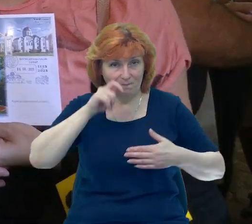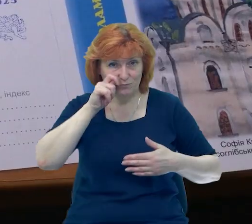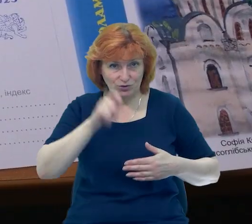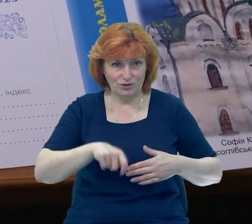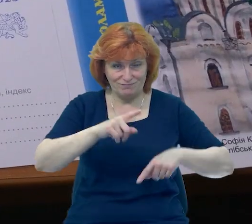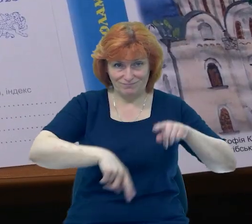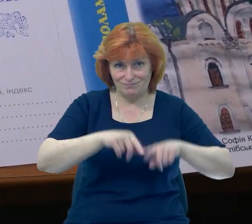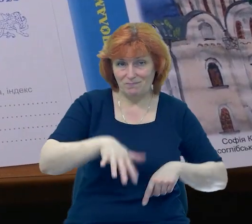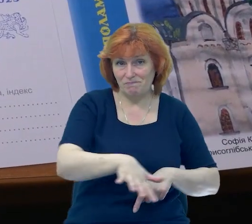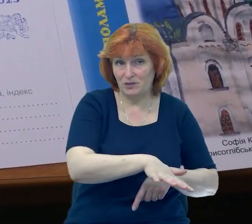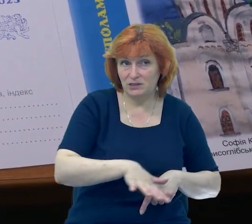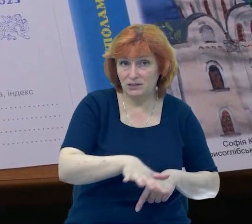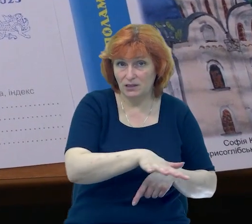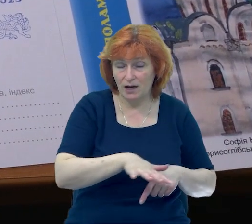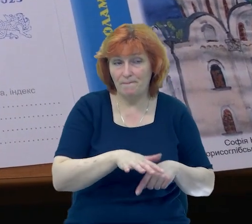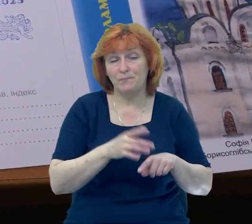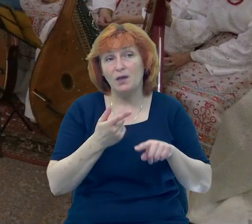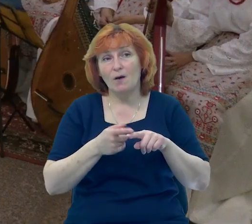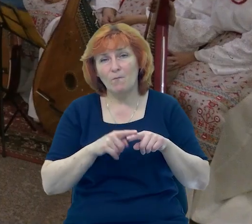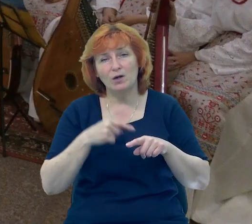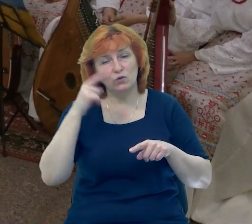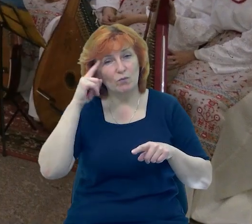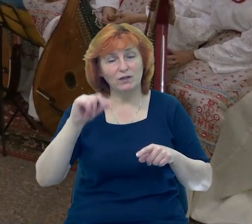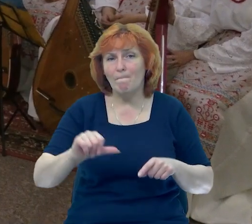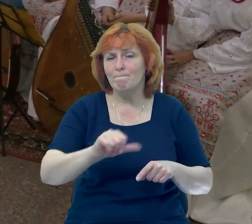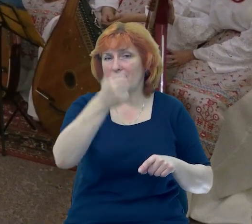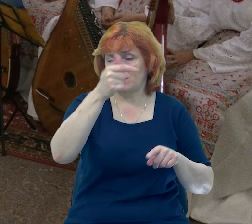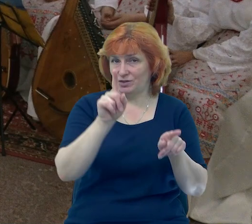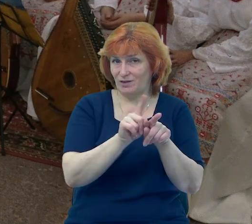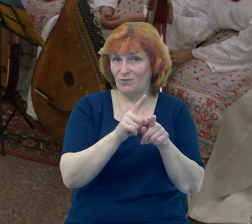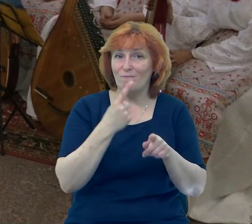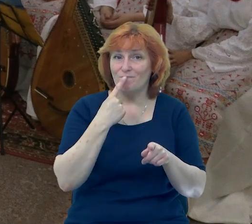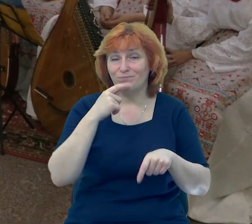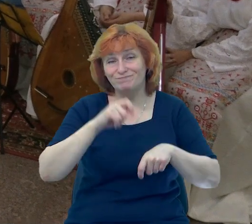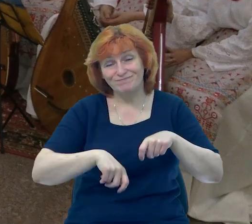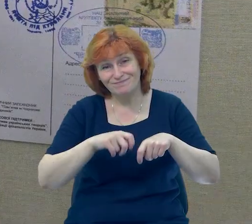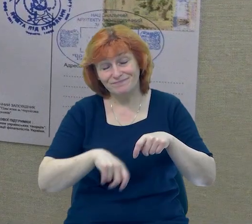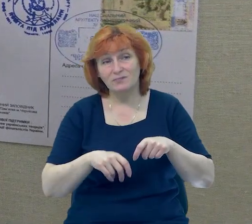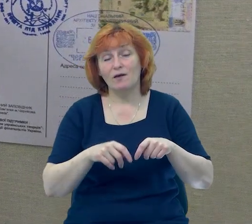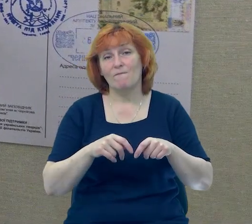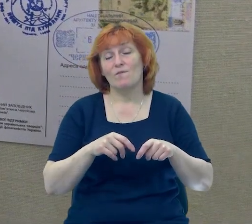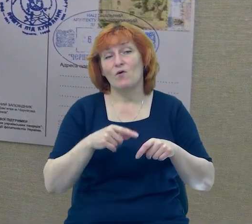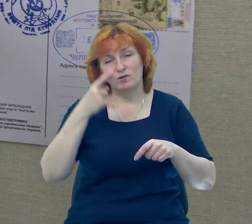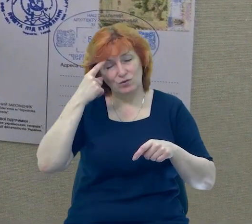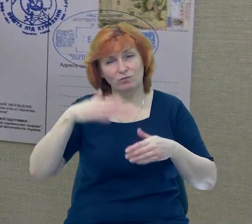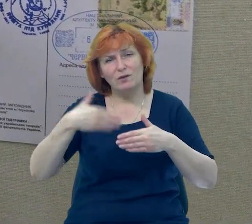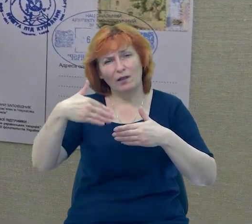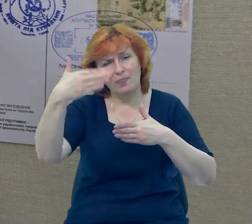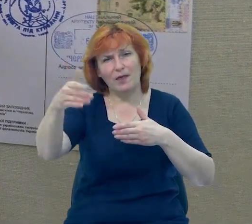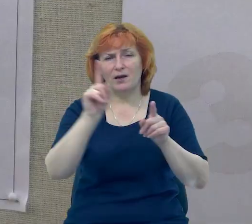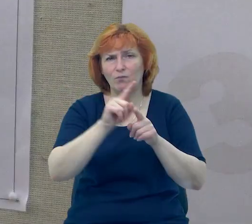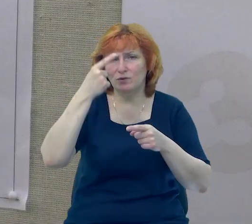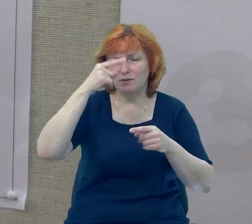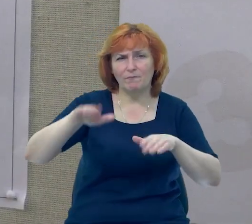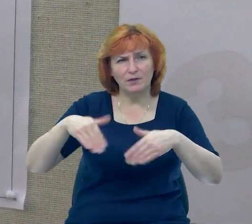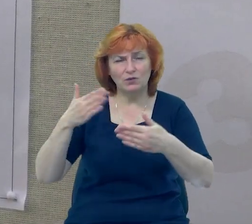рідні. Пошти під куполами – пілотний, але не останній подібний проєкт у Чернігові, сказав Андрій Лісовий. Надалі вони планують зробити таке і на